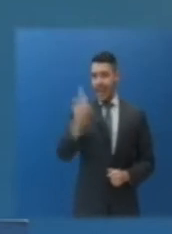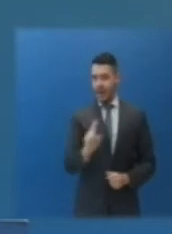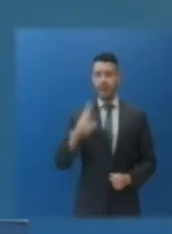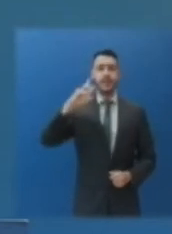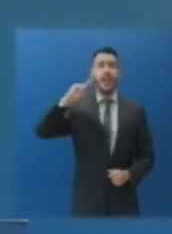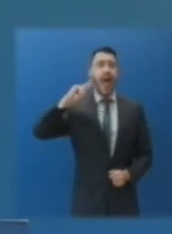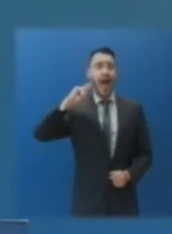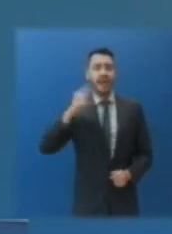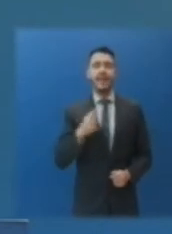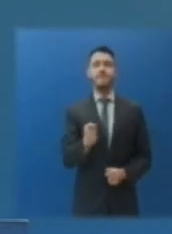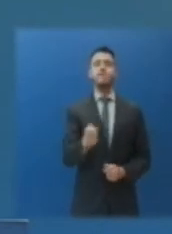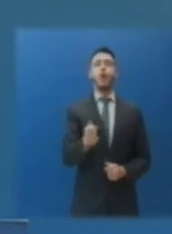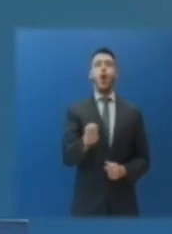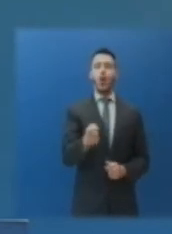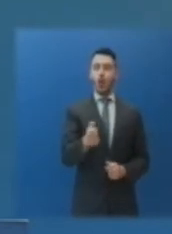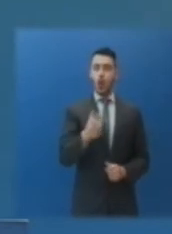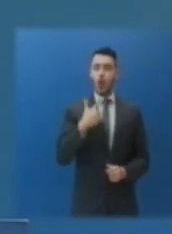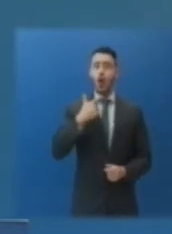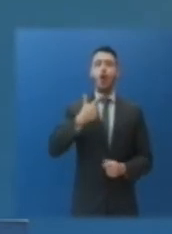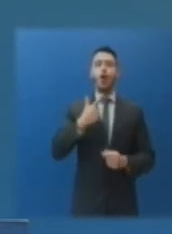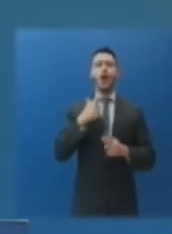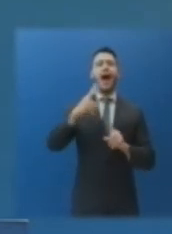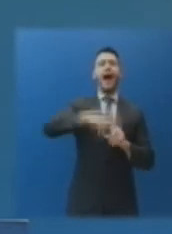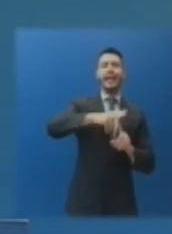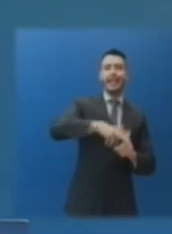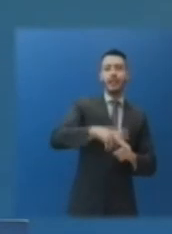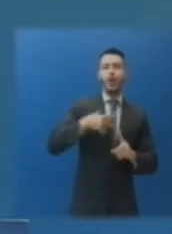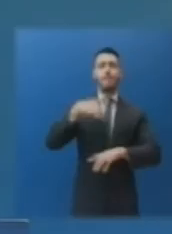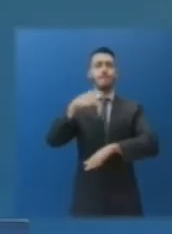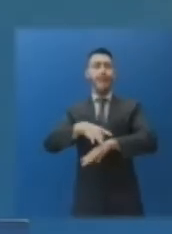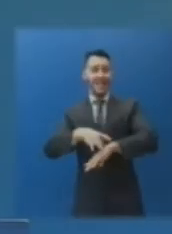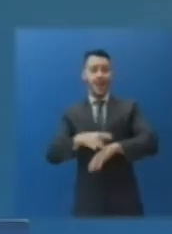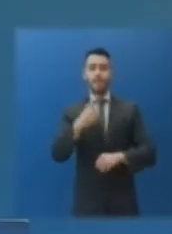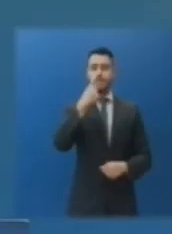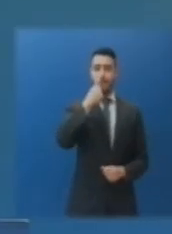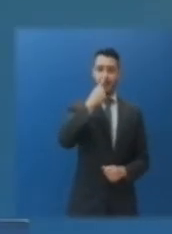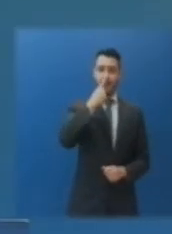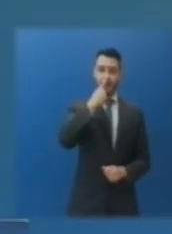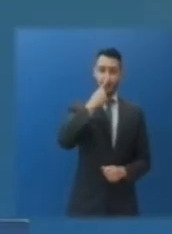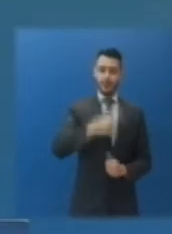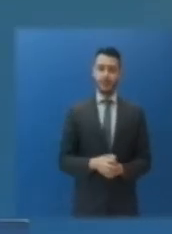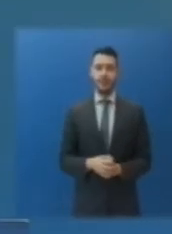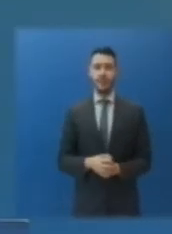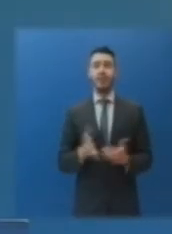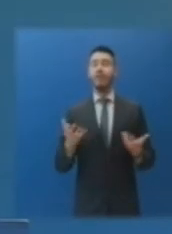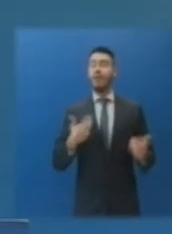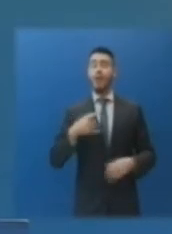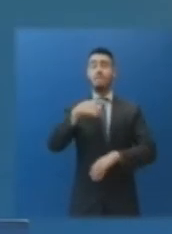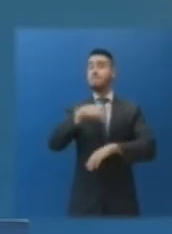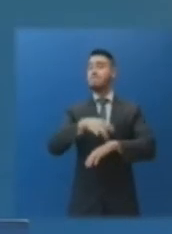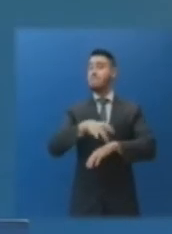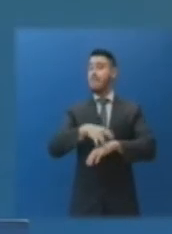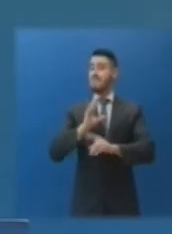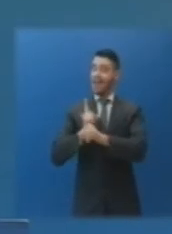η Λάρισα, η Μαγνησία, η Αιτουλοκαρνανία, η Αχαΐα και η Λέσβος. Ιδίως για την πόλη της